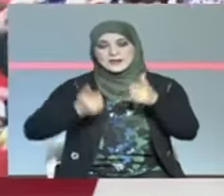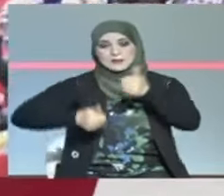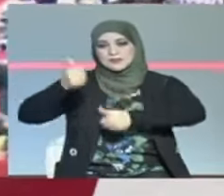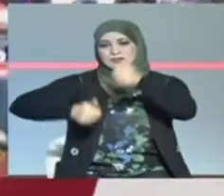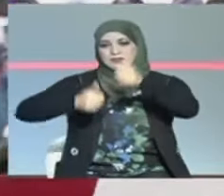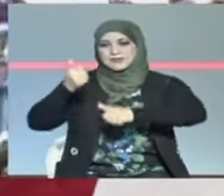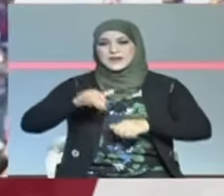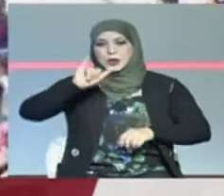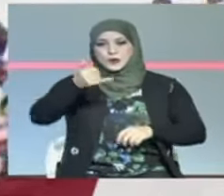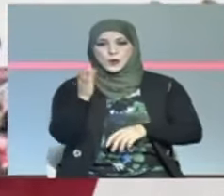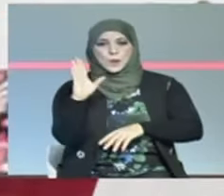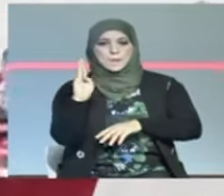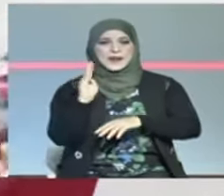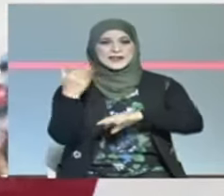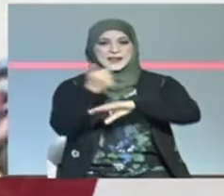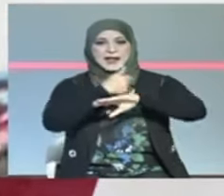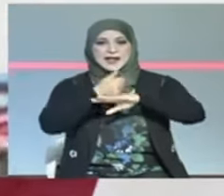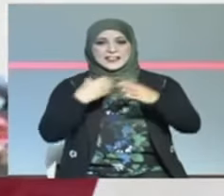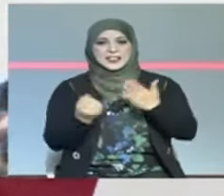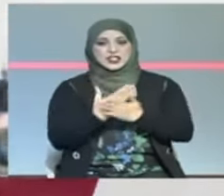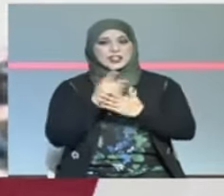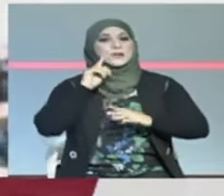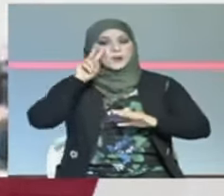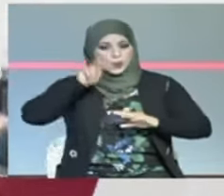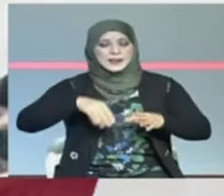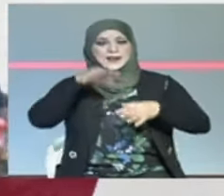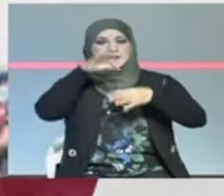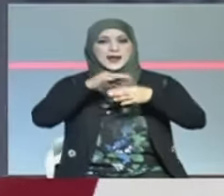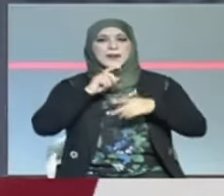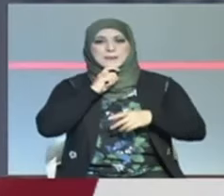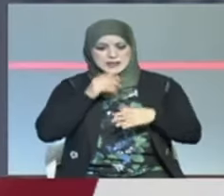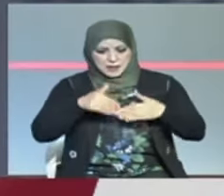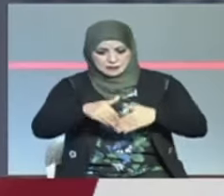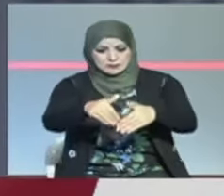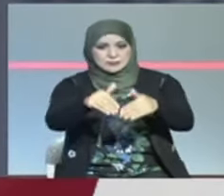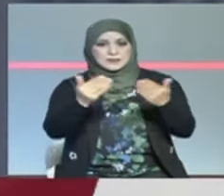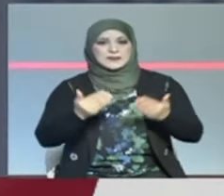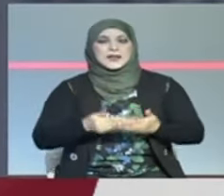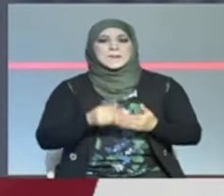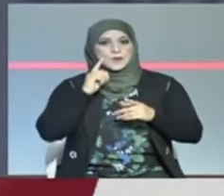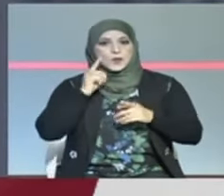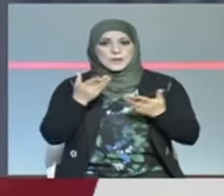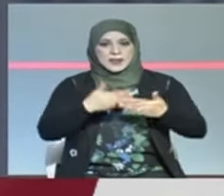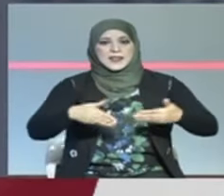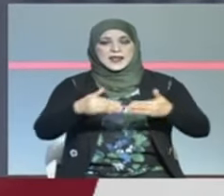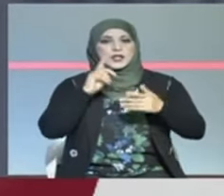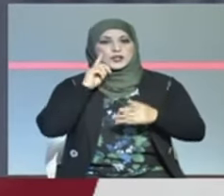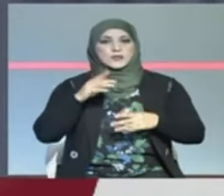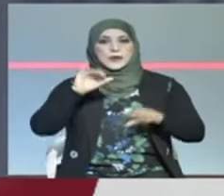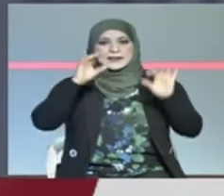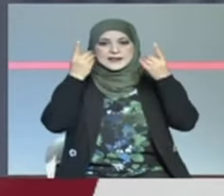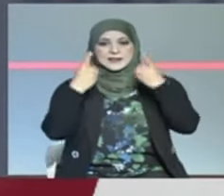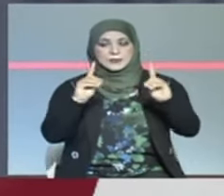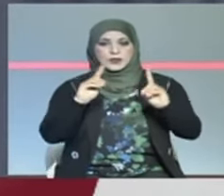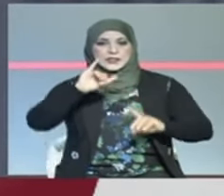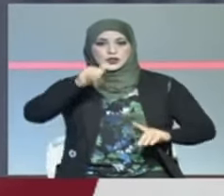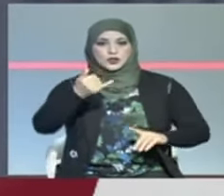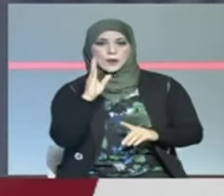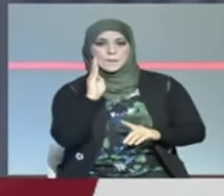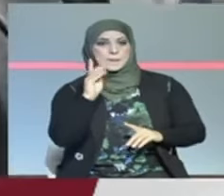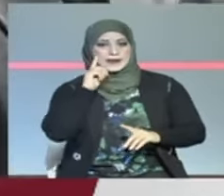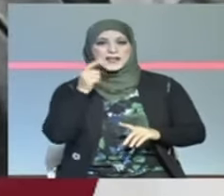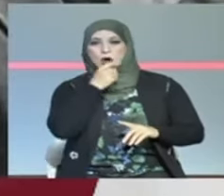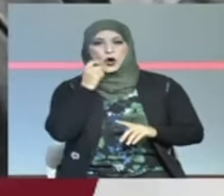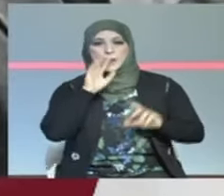ديمقراطي جو بايدن مؤكدا أن الانتخابات لم تحسن بعد وبذلك يصبح ديمقراطي جو بايدن البالغ من